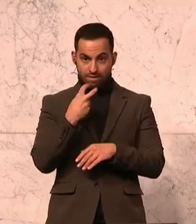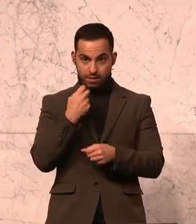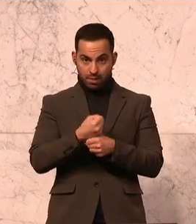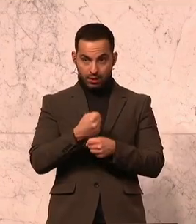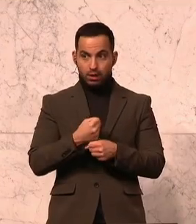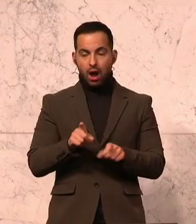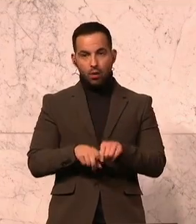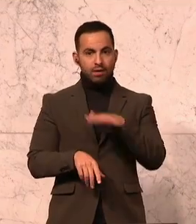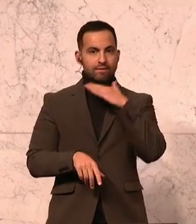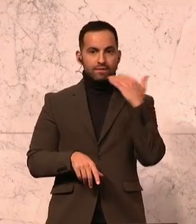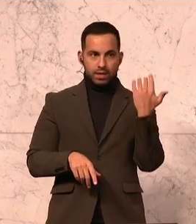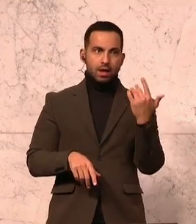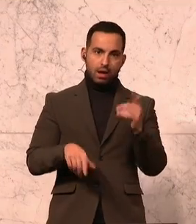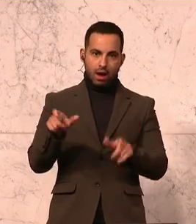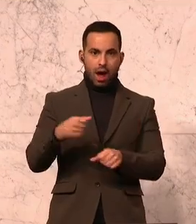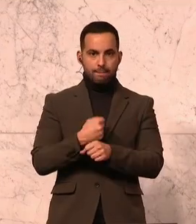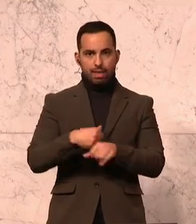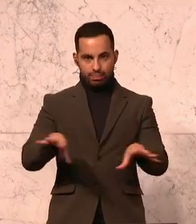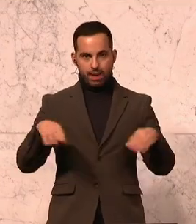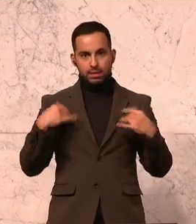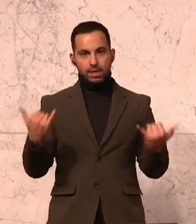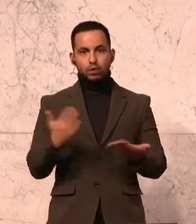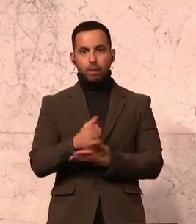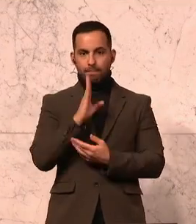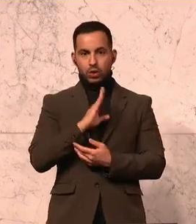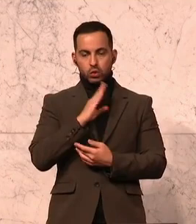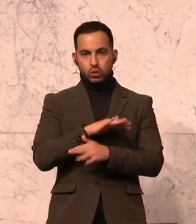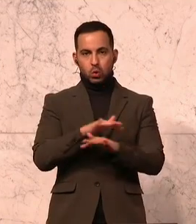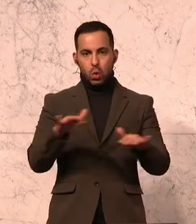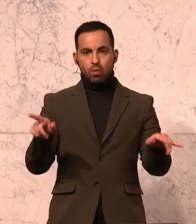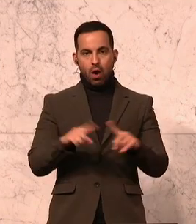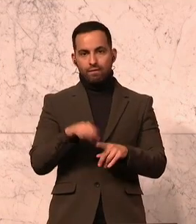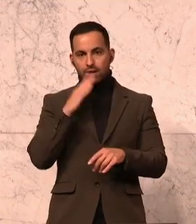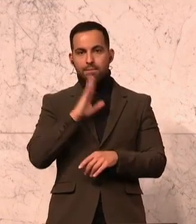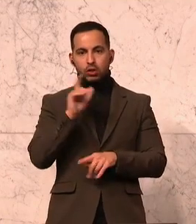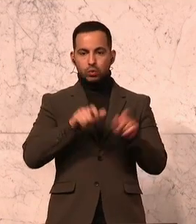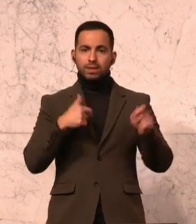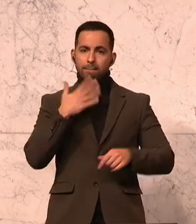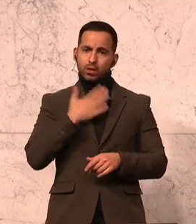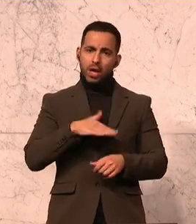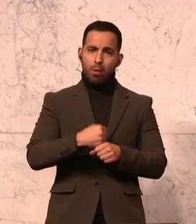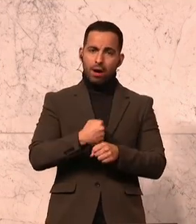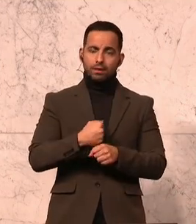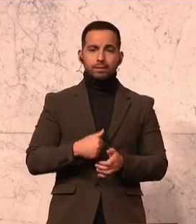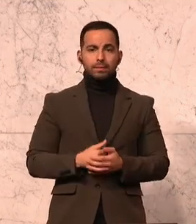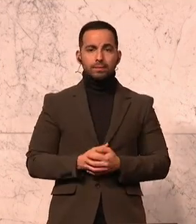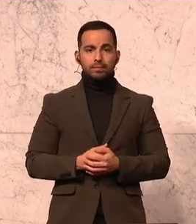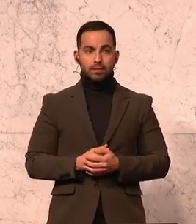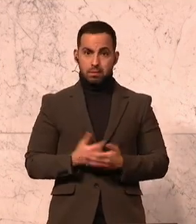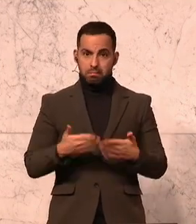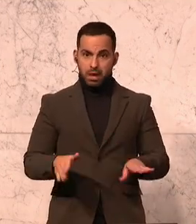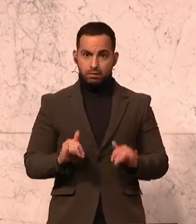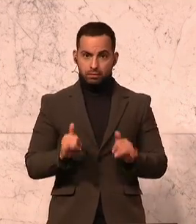und viele Arbeitnehmer, die schon in Pension sind und viele Pensionisten, die sagen, ich würde das gern noch machen, wären